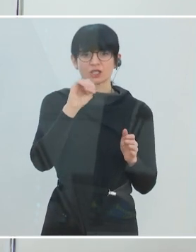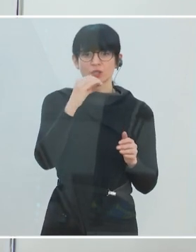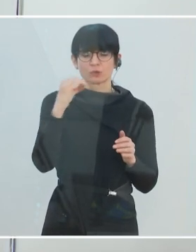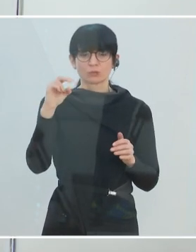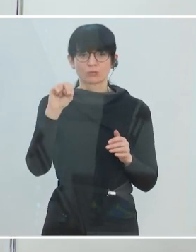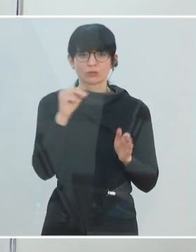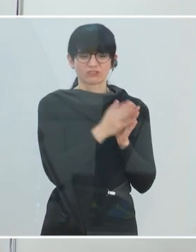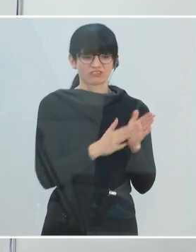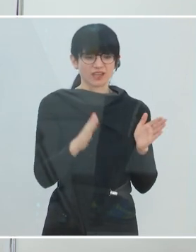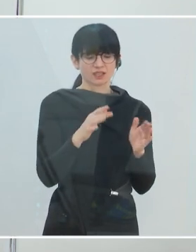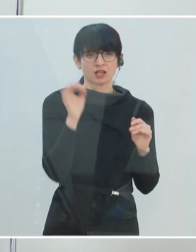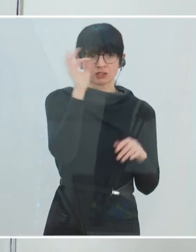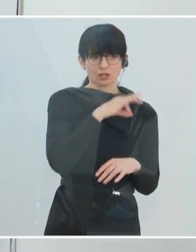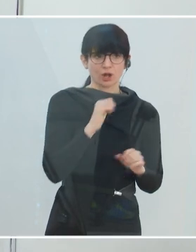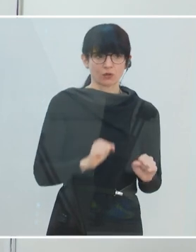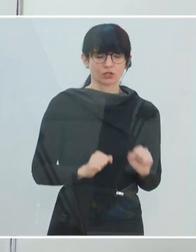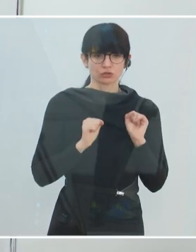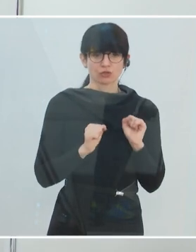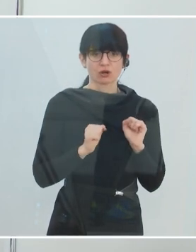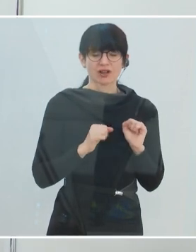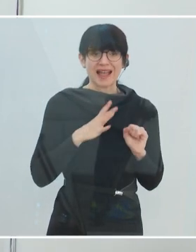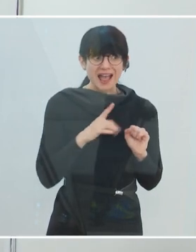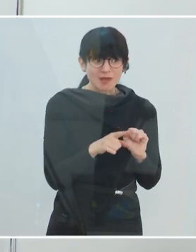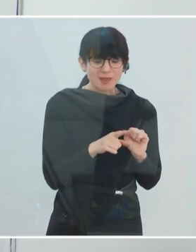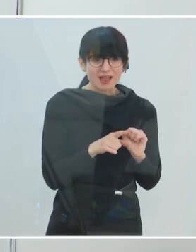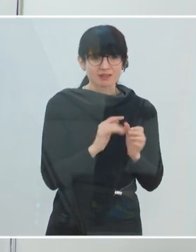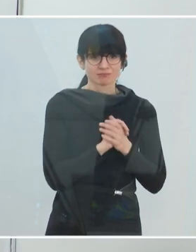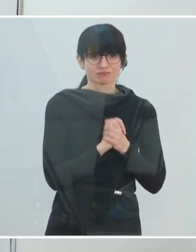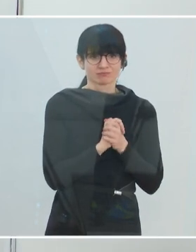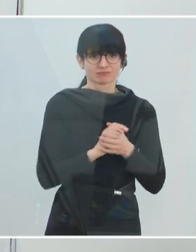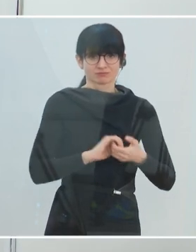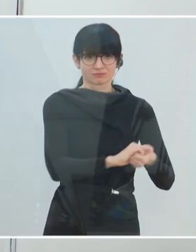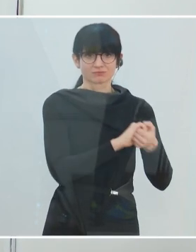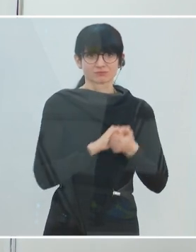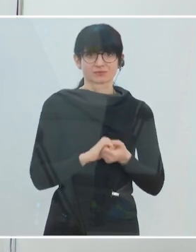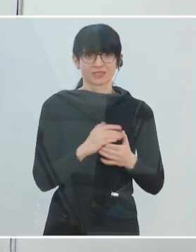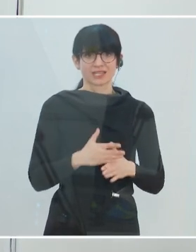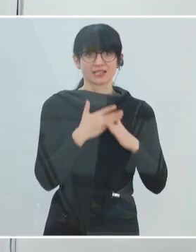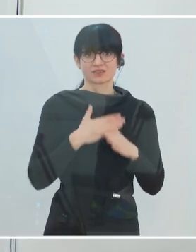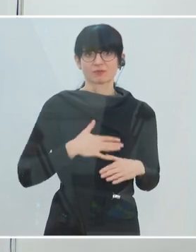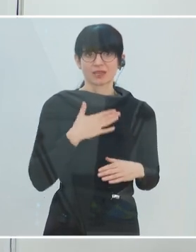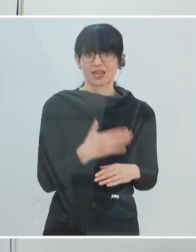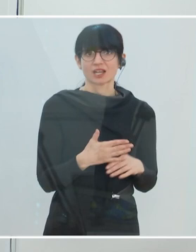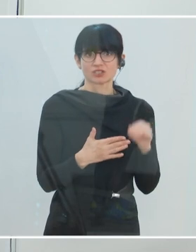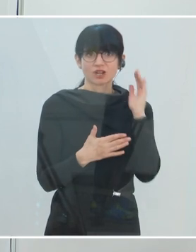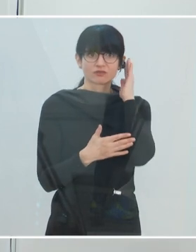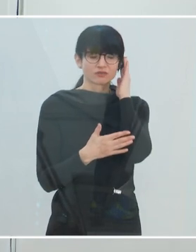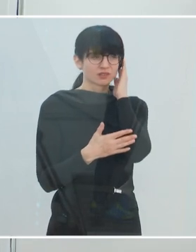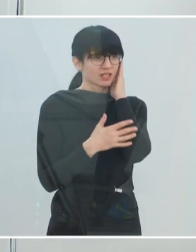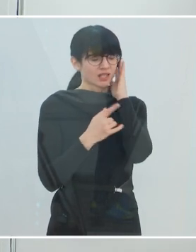viel Schock. Und gleichzeitig aber ist der Zusammenhalt extrem groß. Die Solidarität ist groß. Die Hilfsbereitschaft ist wahnsinnig groß am Anfang.